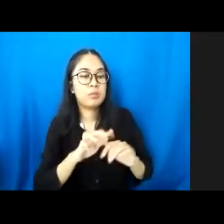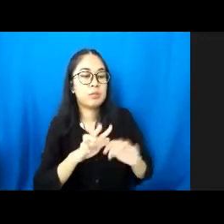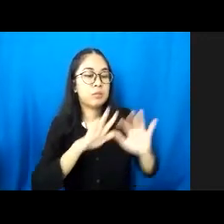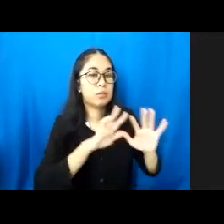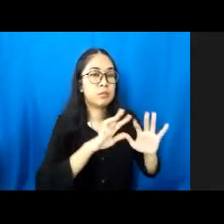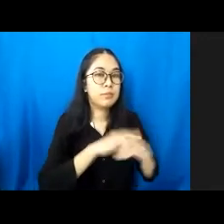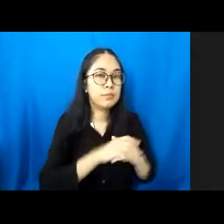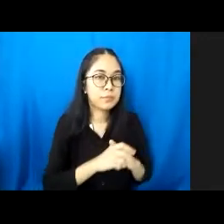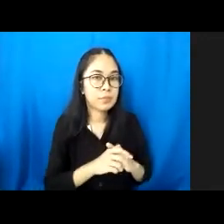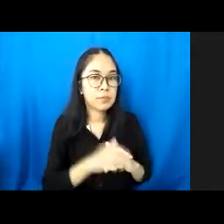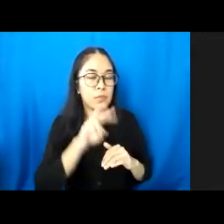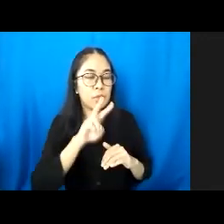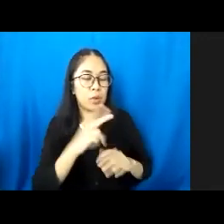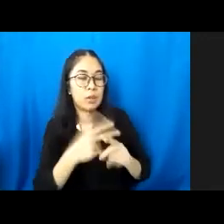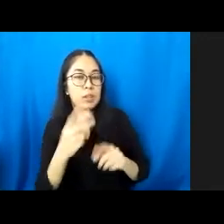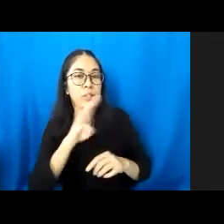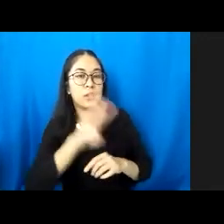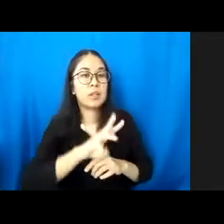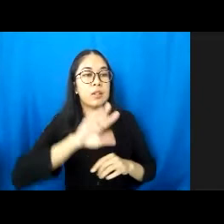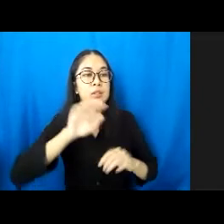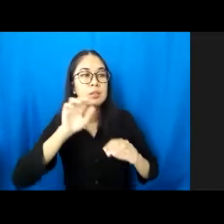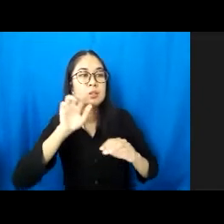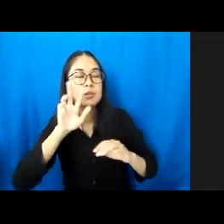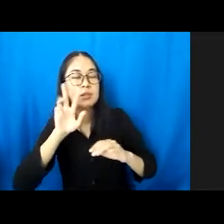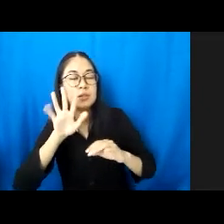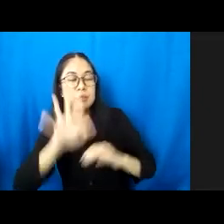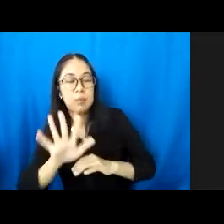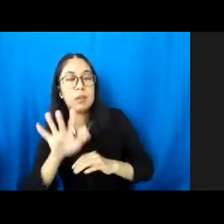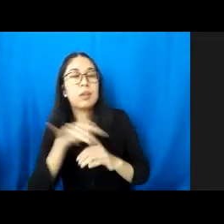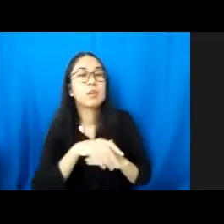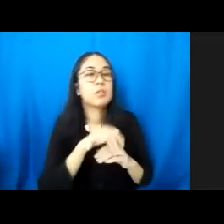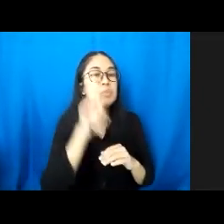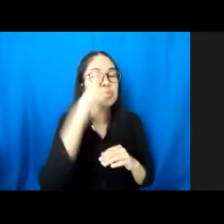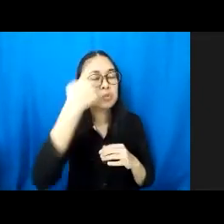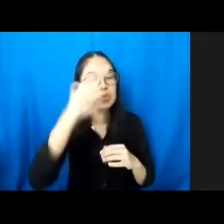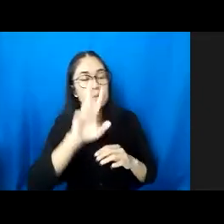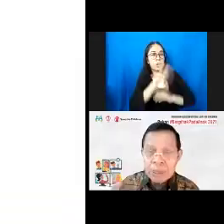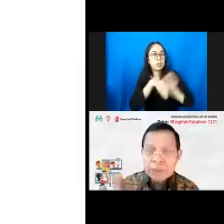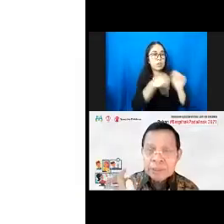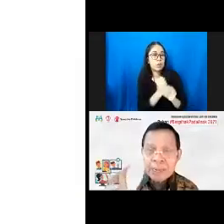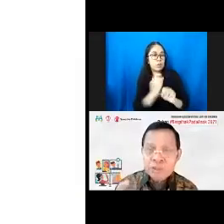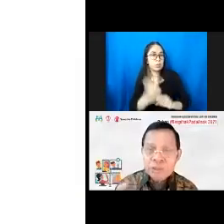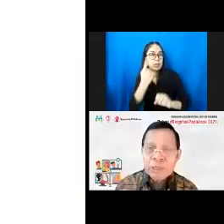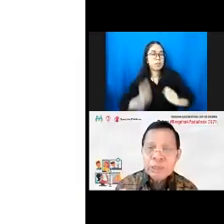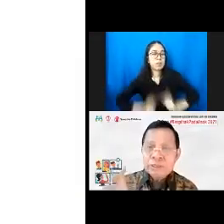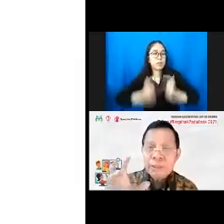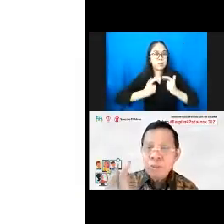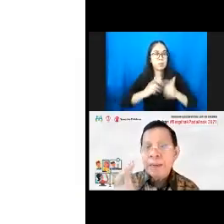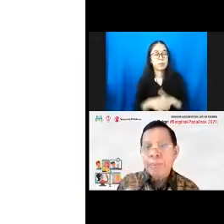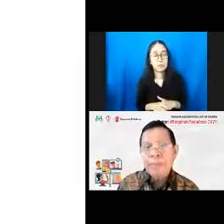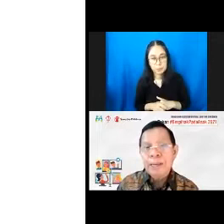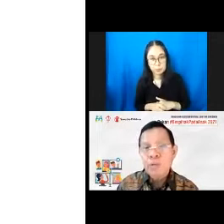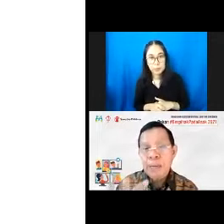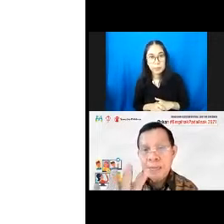dua kali 365, jadi 730 hari pada dua tahun pertama kehidupan. Kalau kita serius di